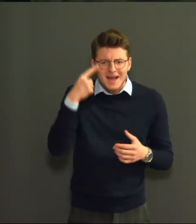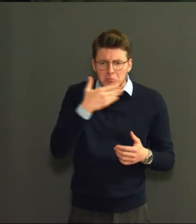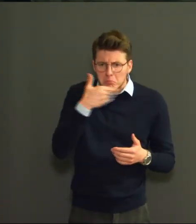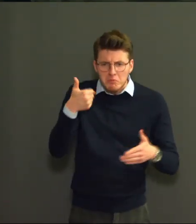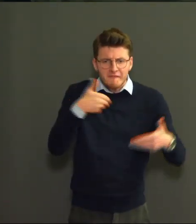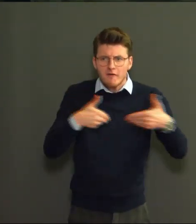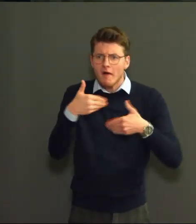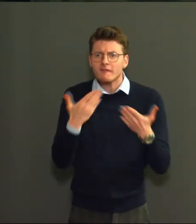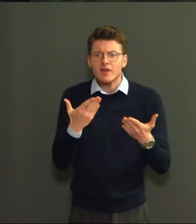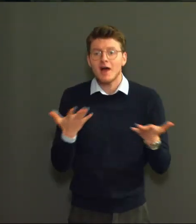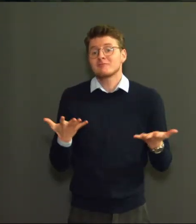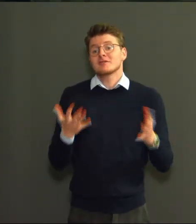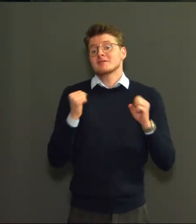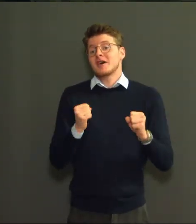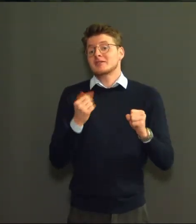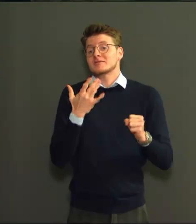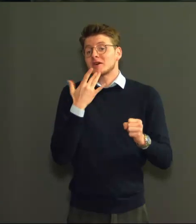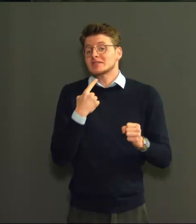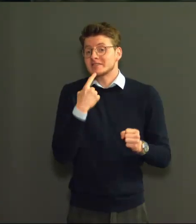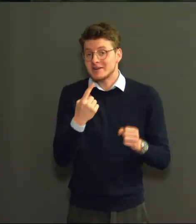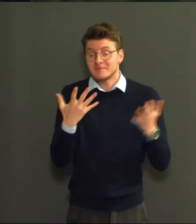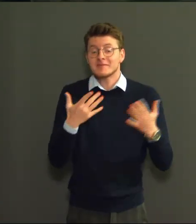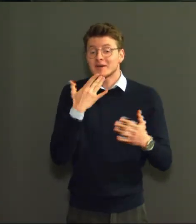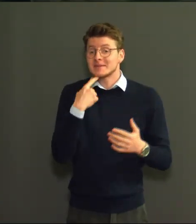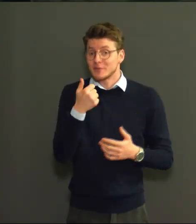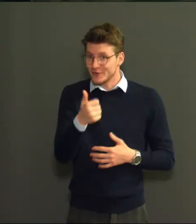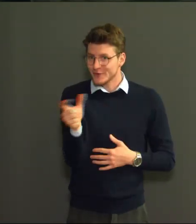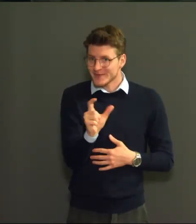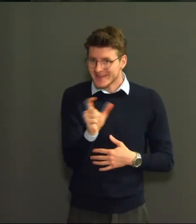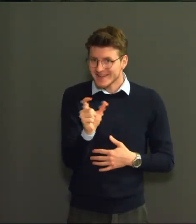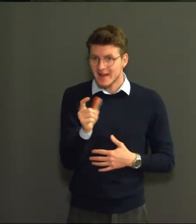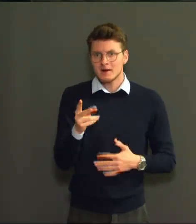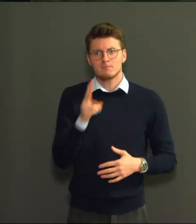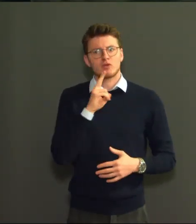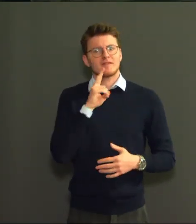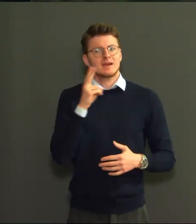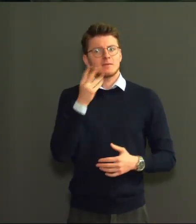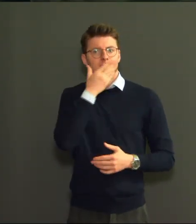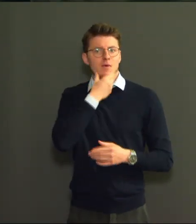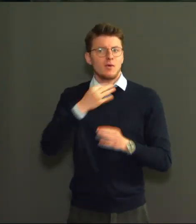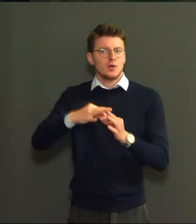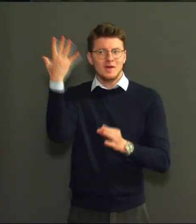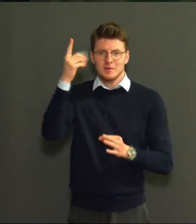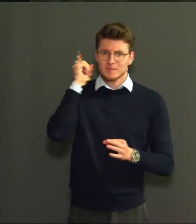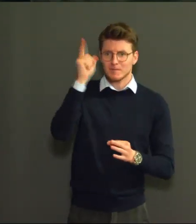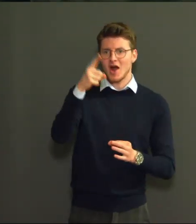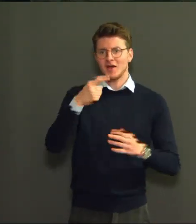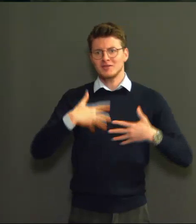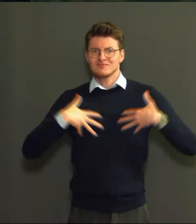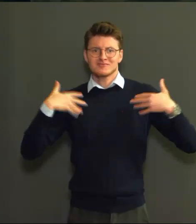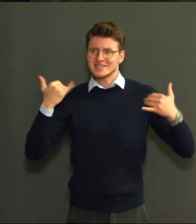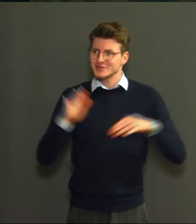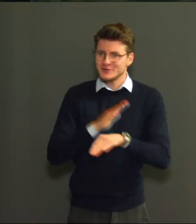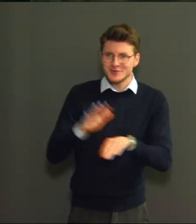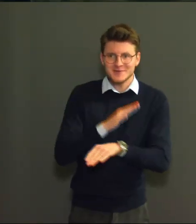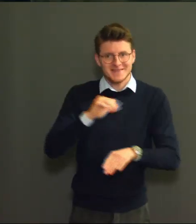Profiteren van het mooie weer om leuke dingen buiten te doen. We hebben er allemaal enorm naar uitgekeken. Doen we het wel op een verstandige